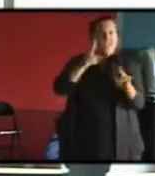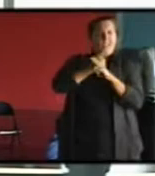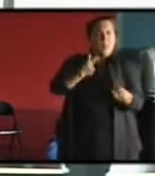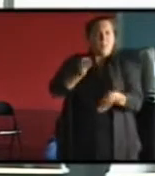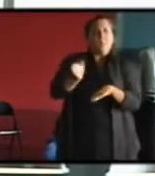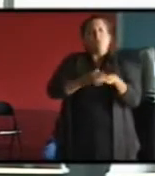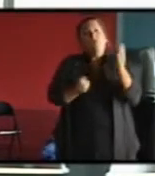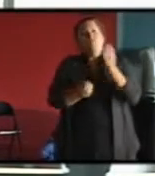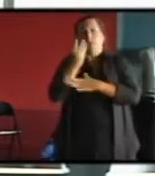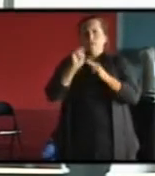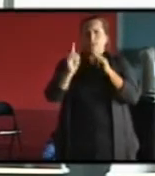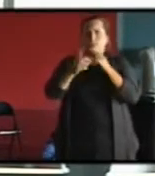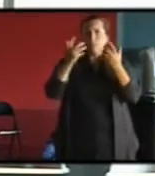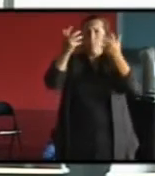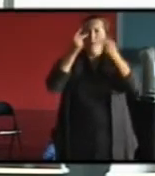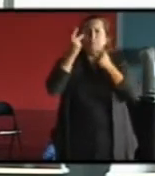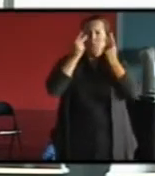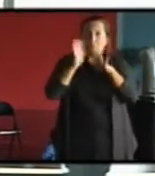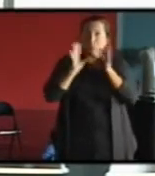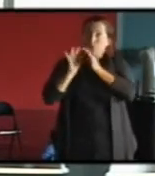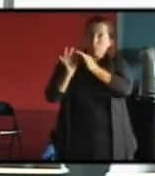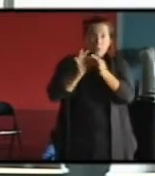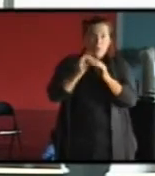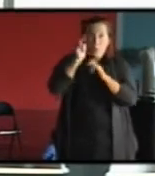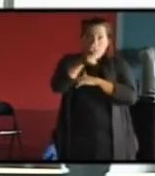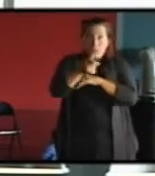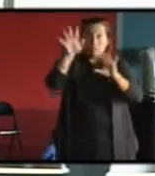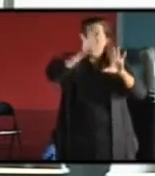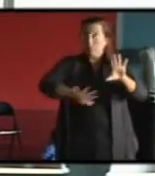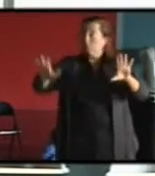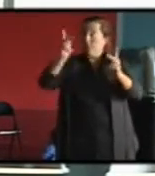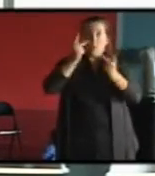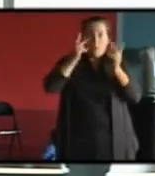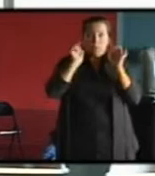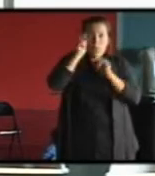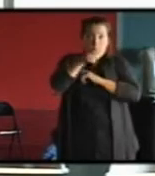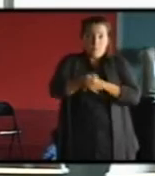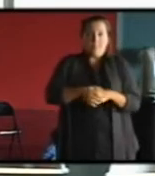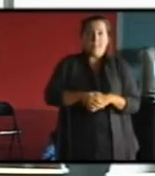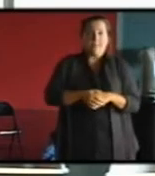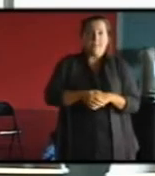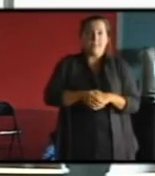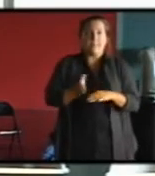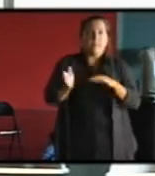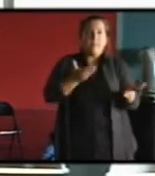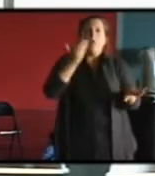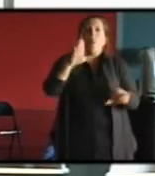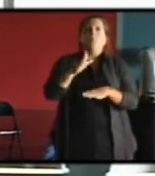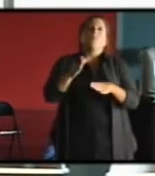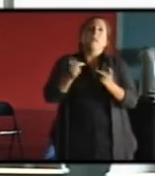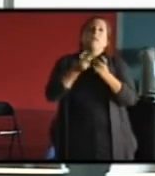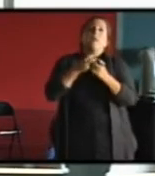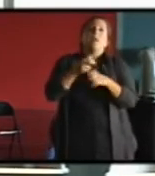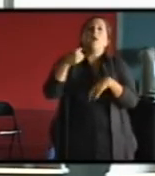mais avec une nouvelle cohérence du bâtiment. Autre exemple sur la rue des Orthos,